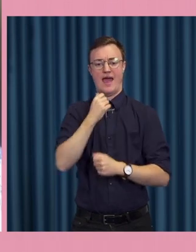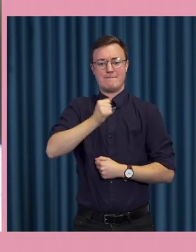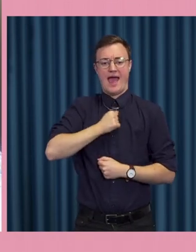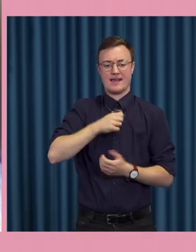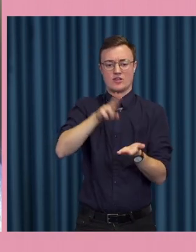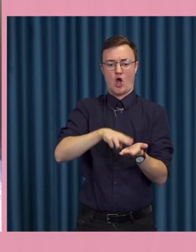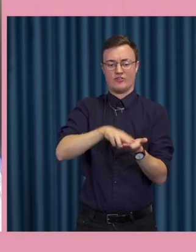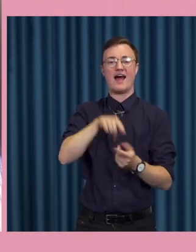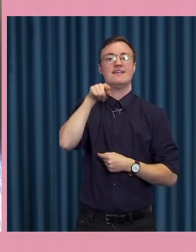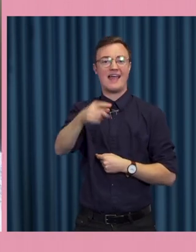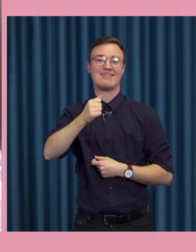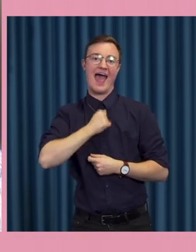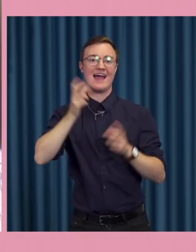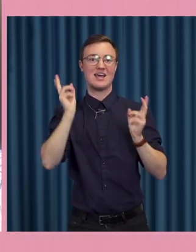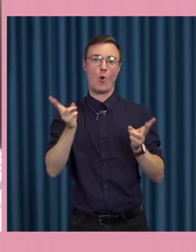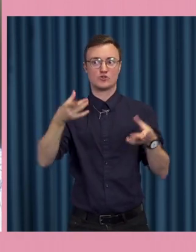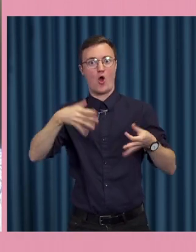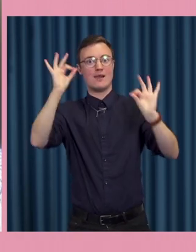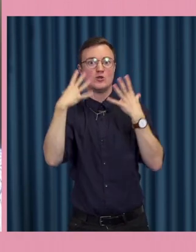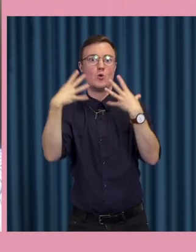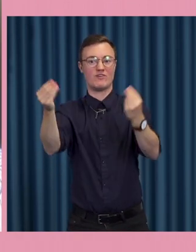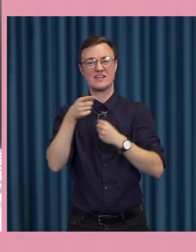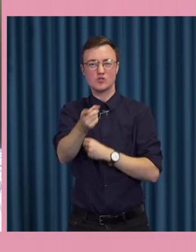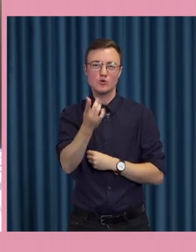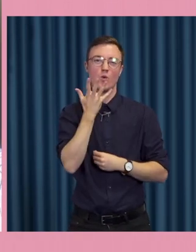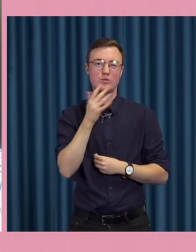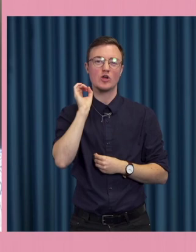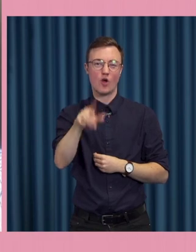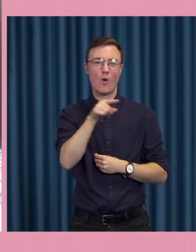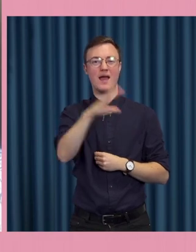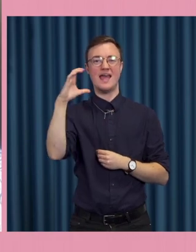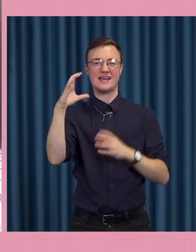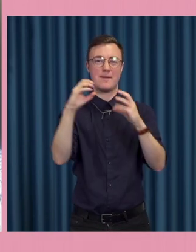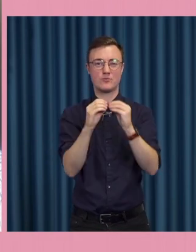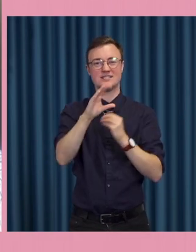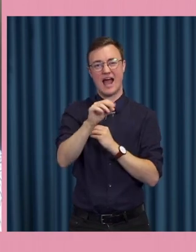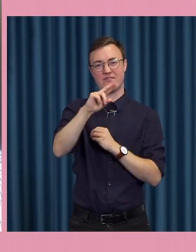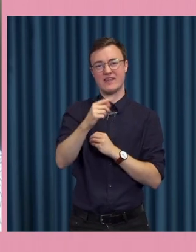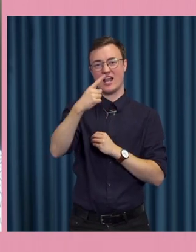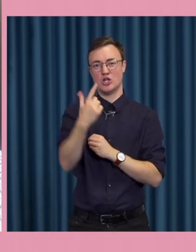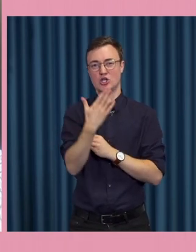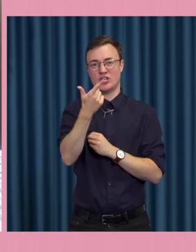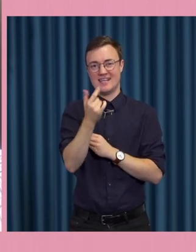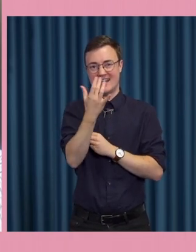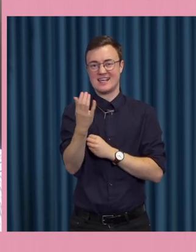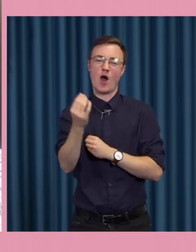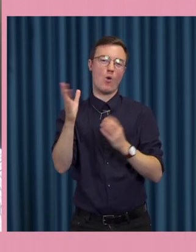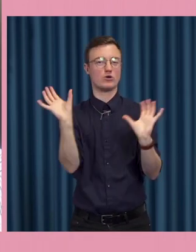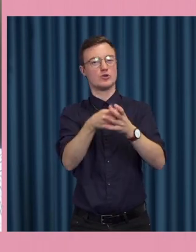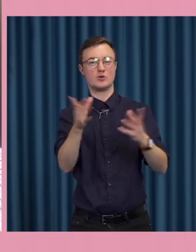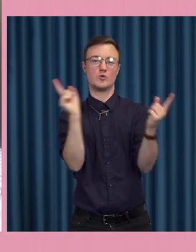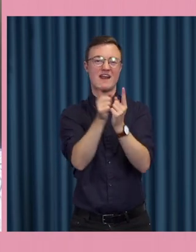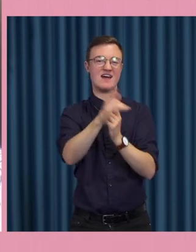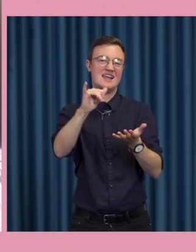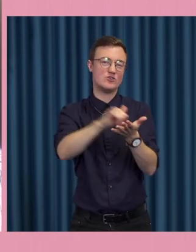äger bilden de äger lite som du var inne på med Cambridge Analytica och gänget som du mötte i New York och sådär hur tänker du kring